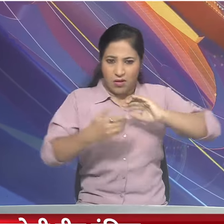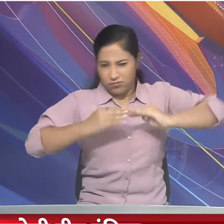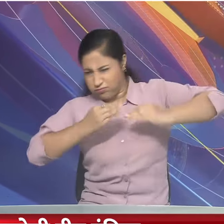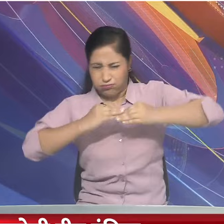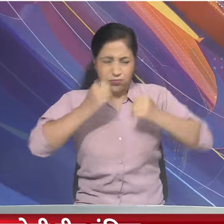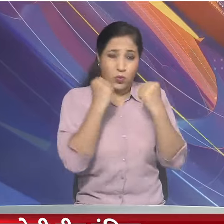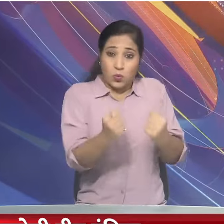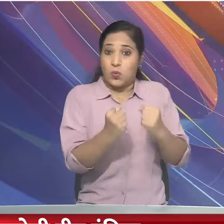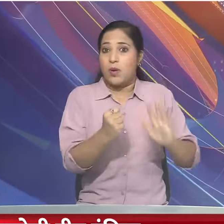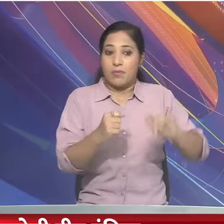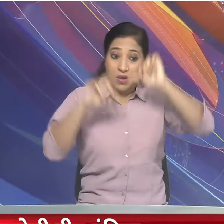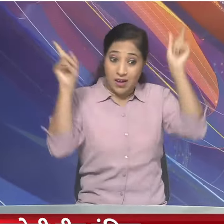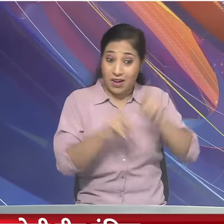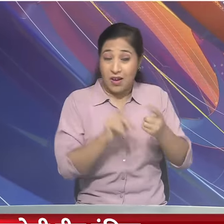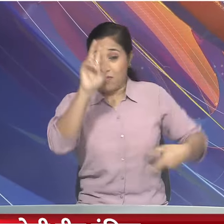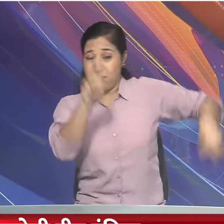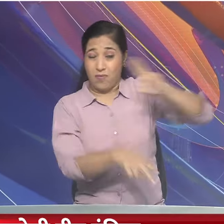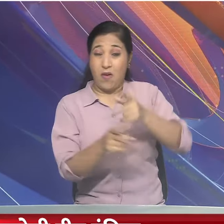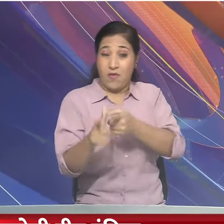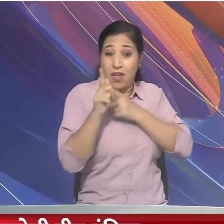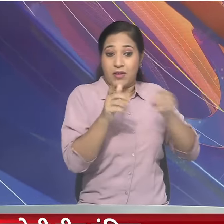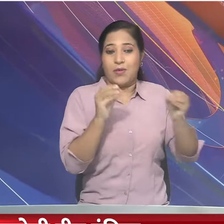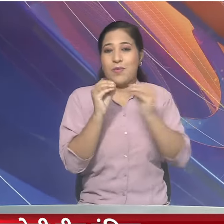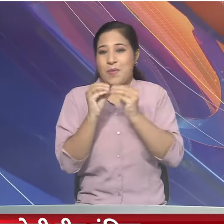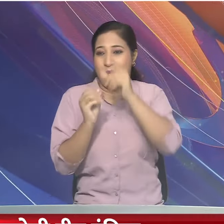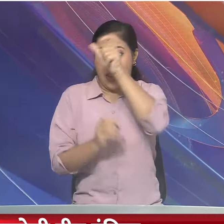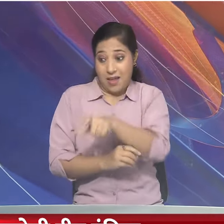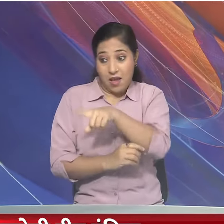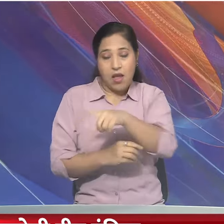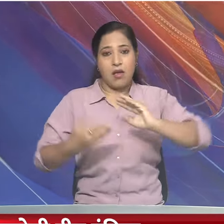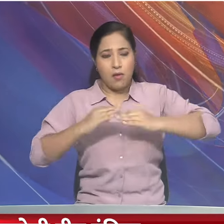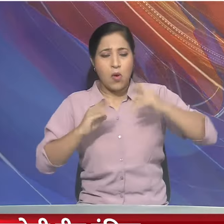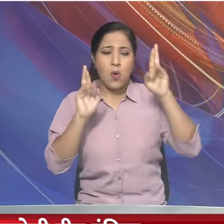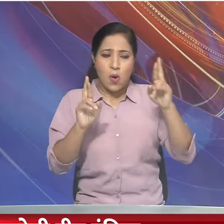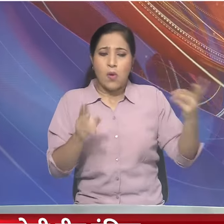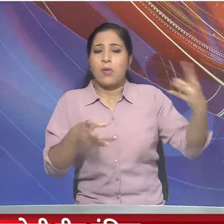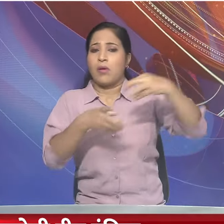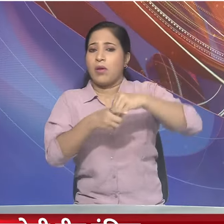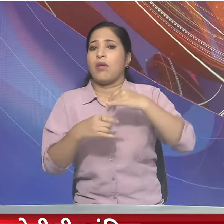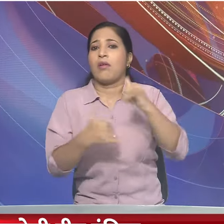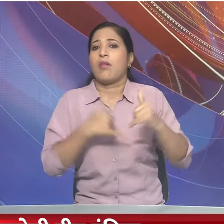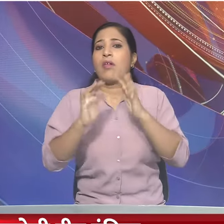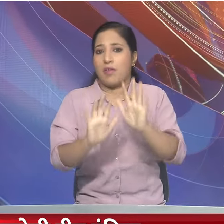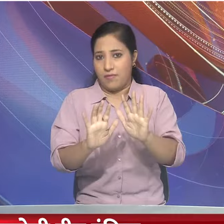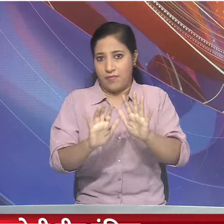भारतिय टीम तेज गेंदवाज भुम रह के इस मुकाबले में खेलने के उम्मेद